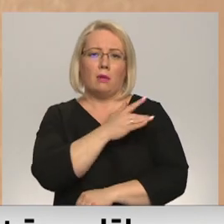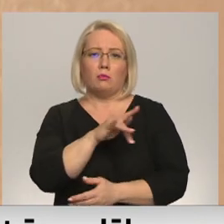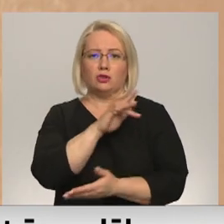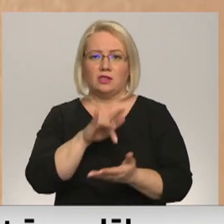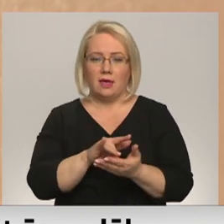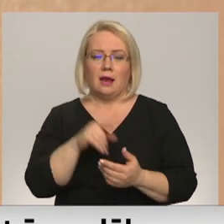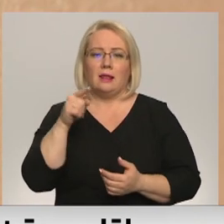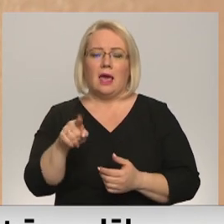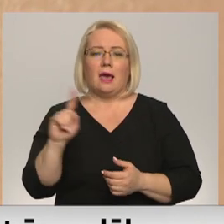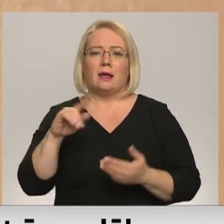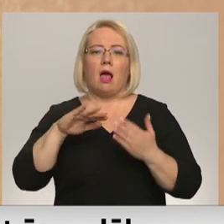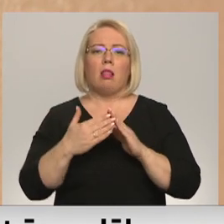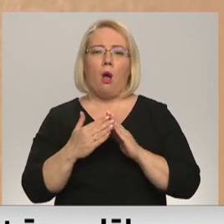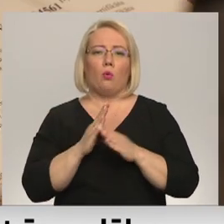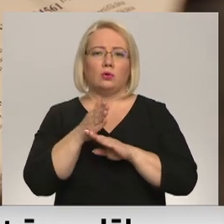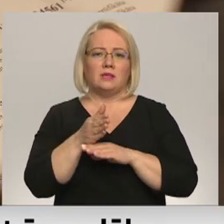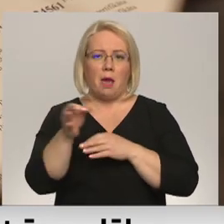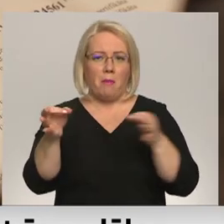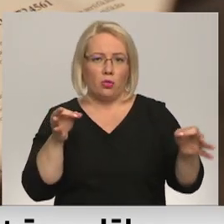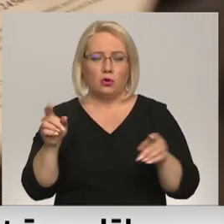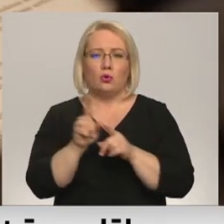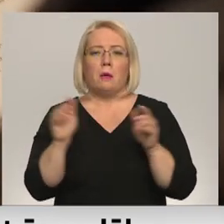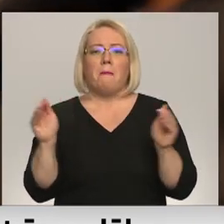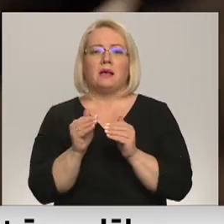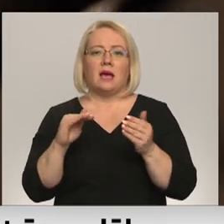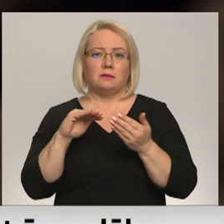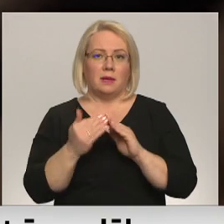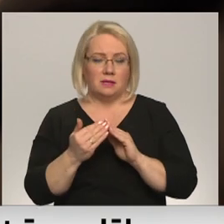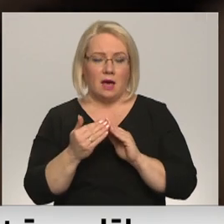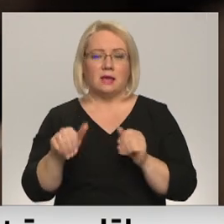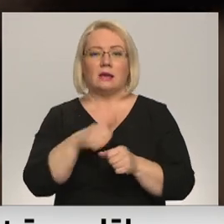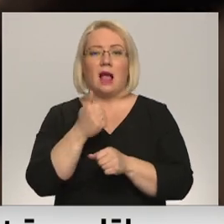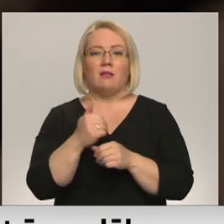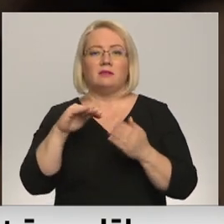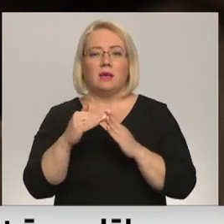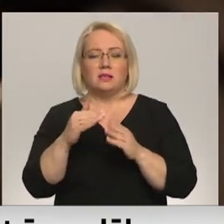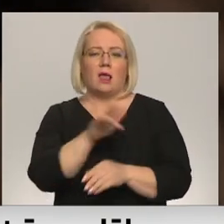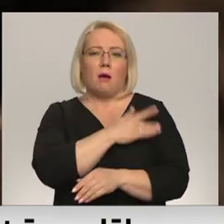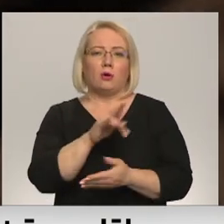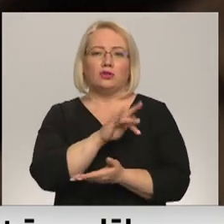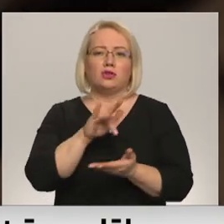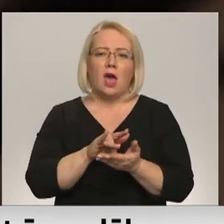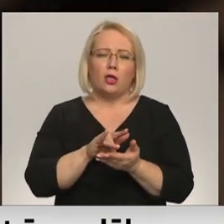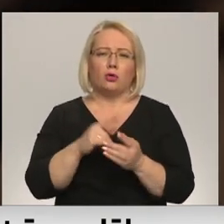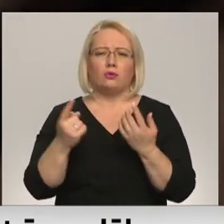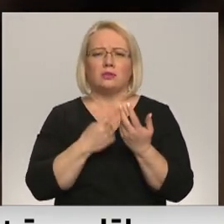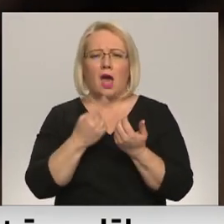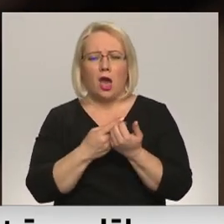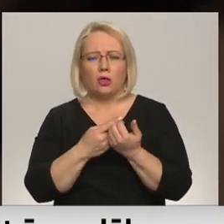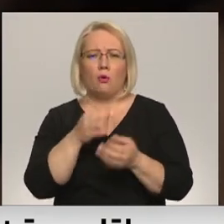Tie pārsvarā atrodas lauku ciemetus un mazajās pilsētās. Par valsts pilsētu apkalpošanas centru daudzumu un darbu